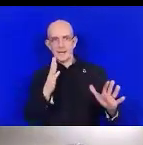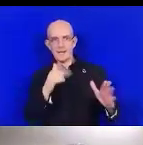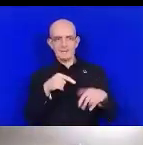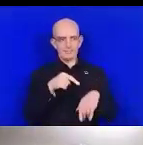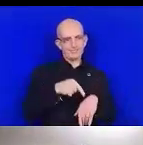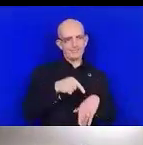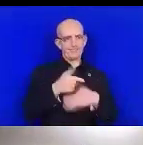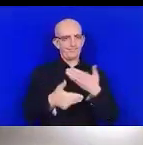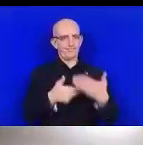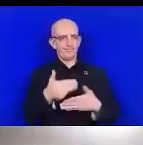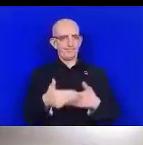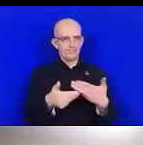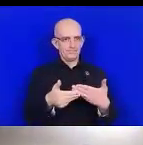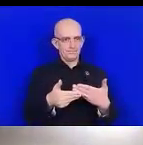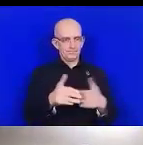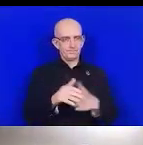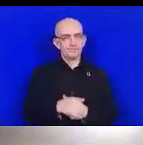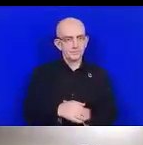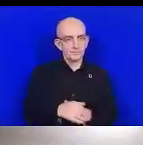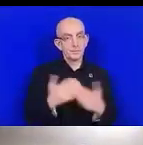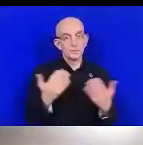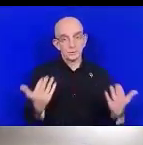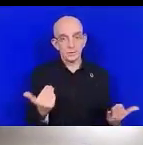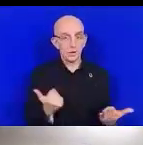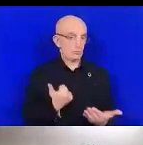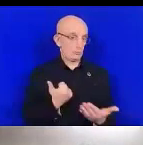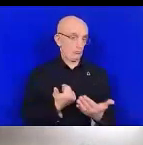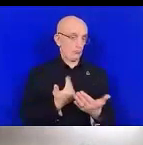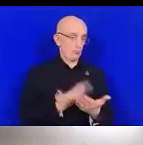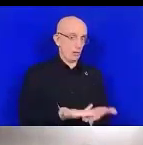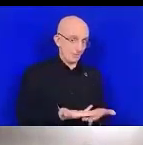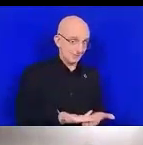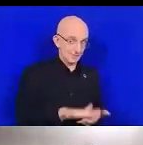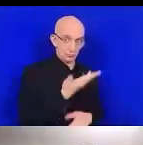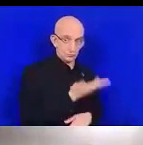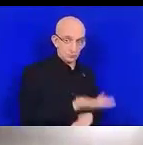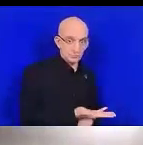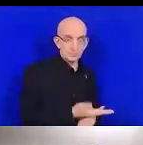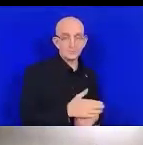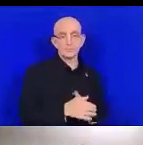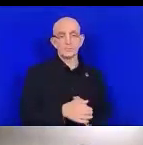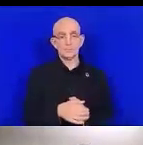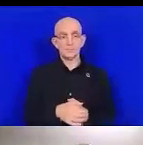neuf recommandations de manière générale. Pour nous, il est important d